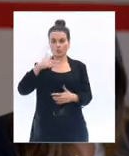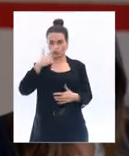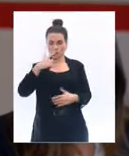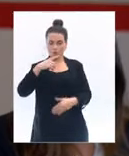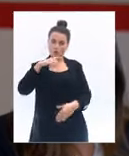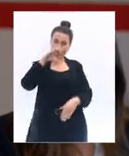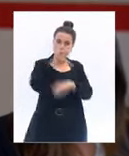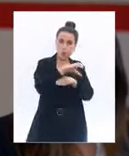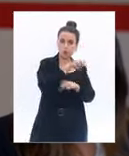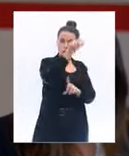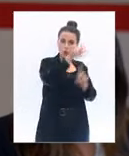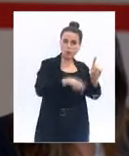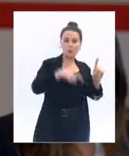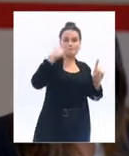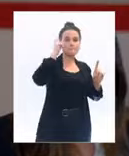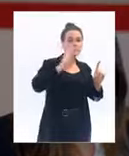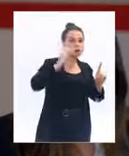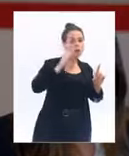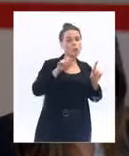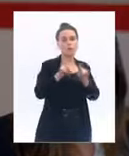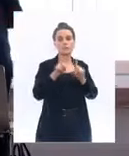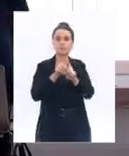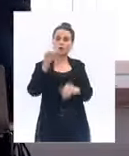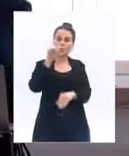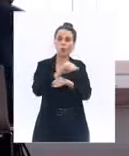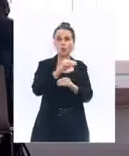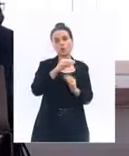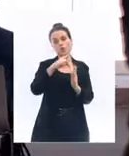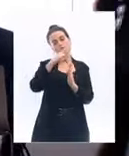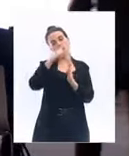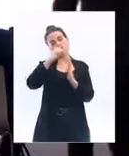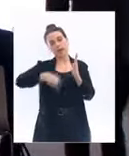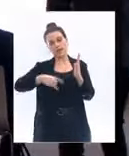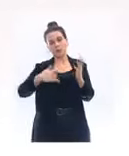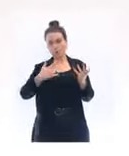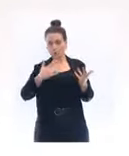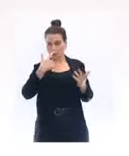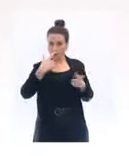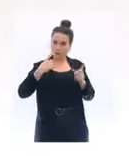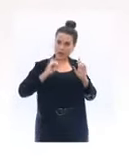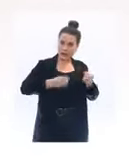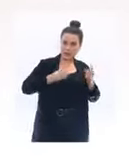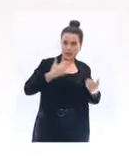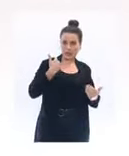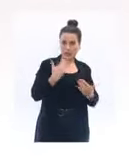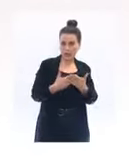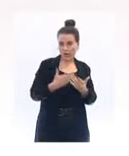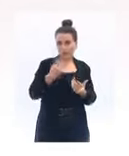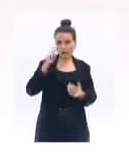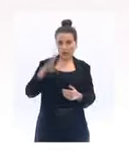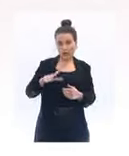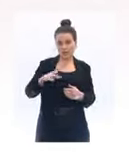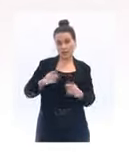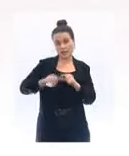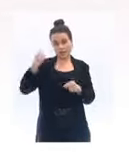et Charlie Hebdo, y voyez-vous un lien de cause à effet ? On voit une dernière question et puis après, on répondra. Bonjour, Monsieur le